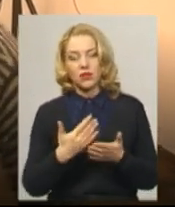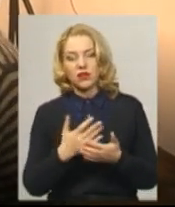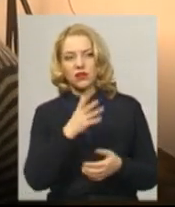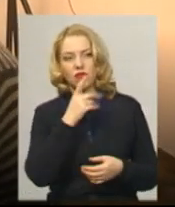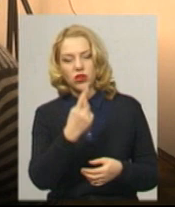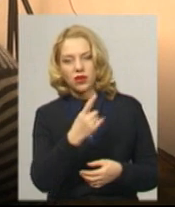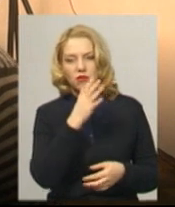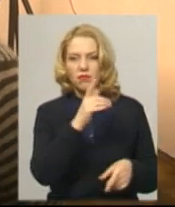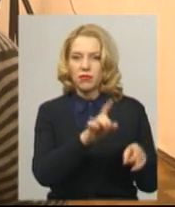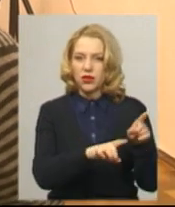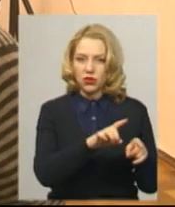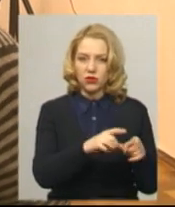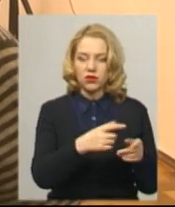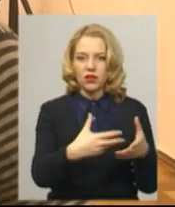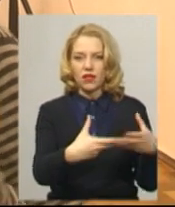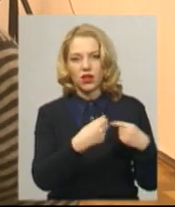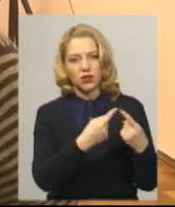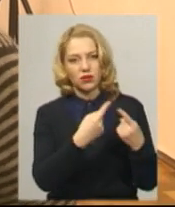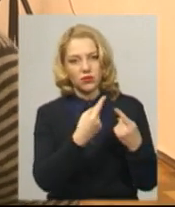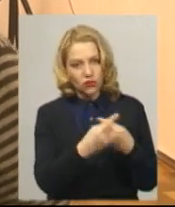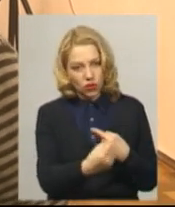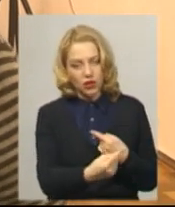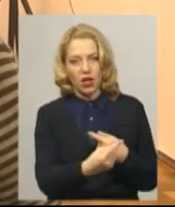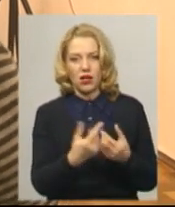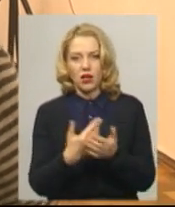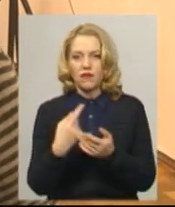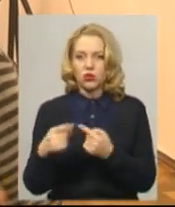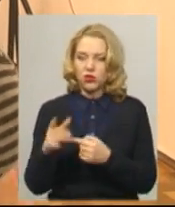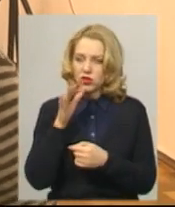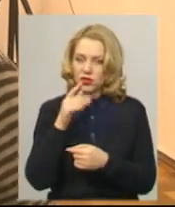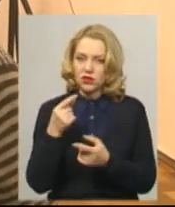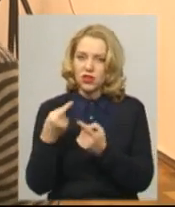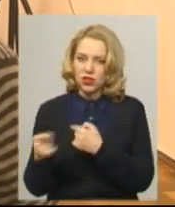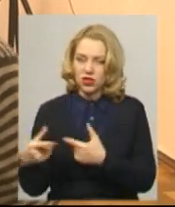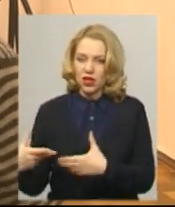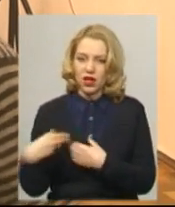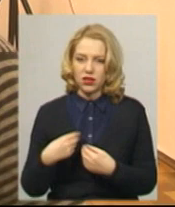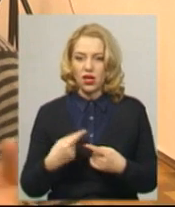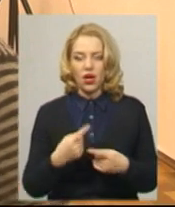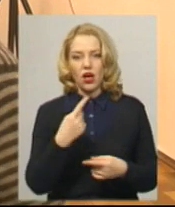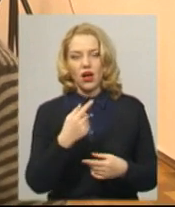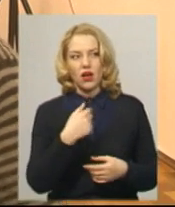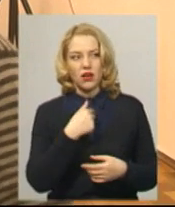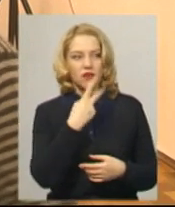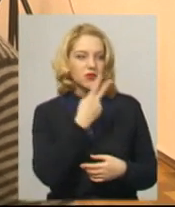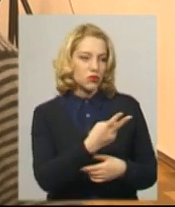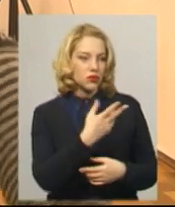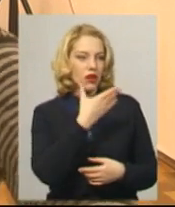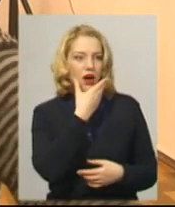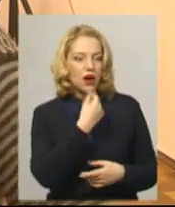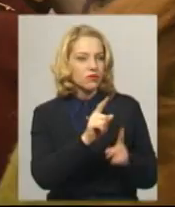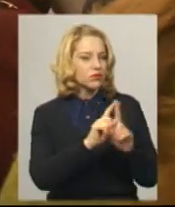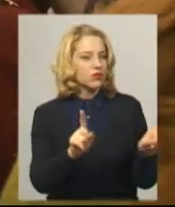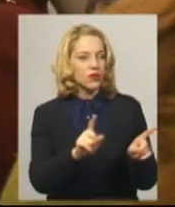влюблена другий період інша. Буває, що якусь роботу вважаю шедевром, а тоді через певний час її